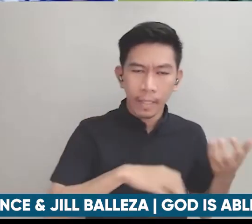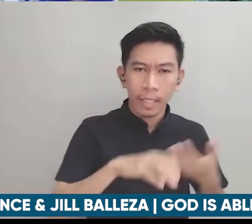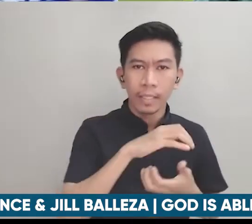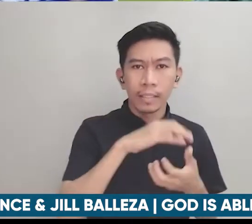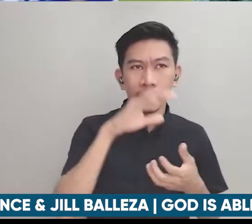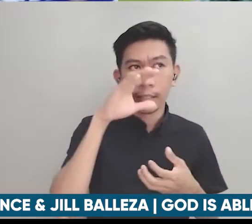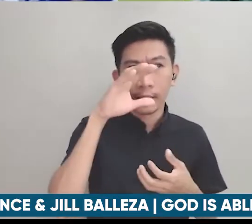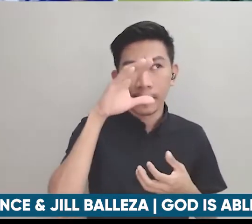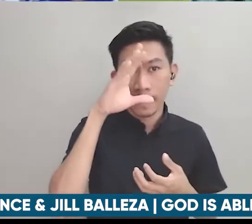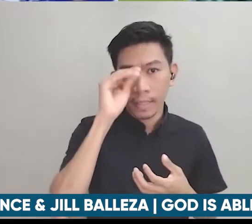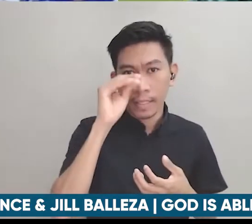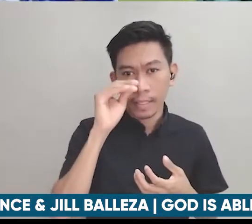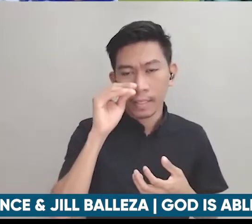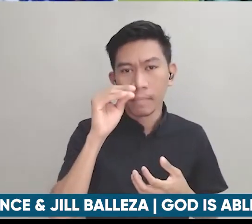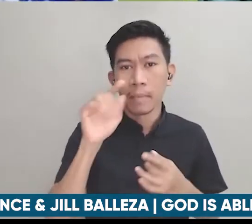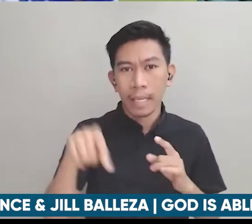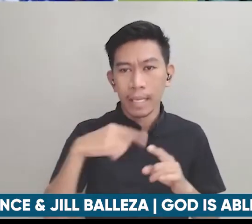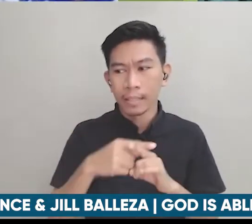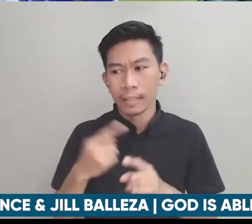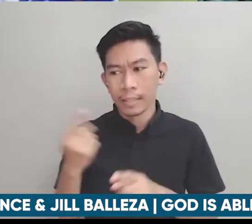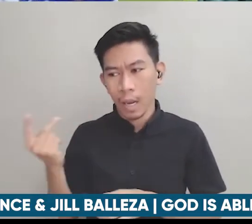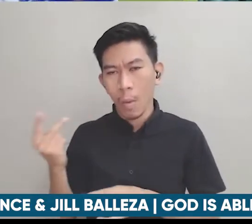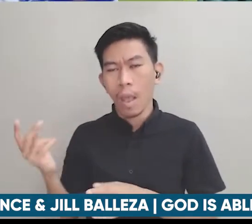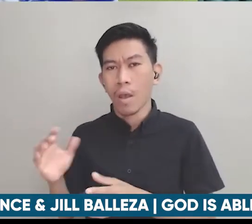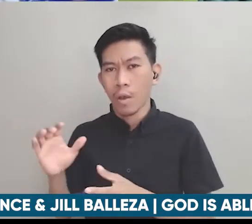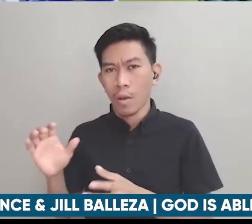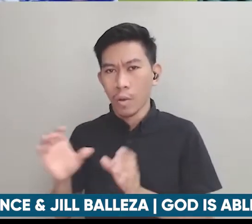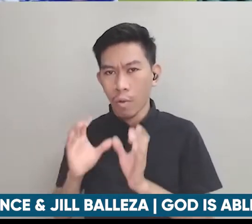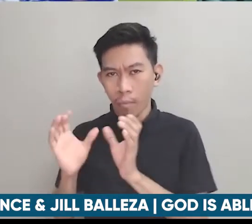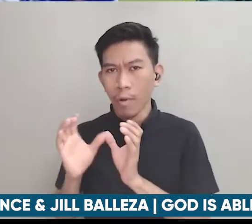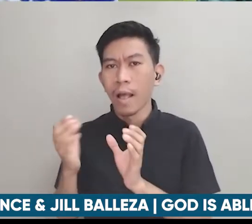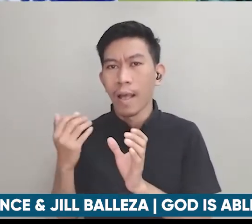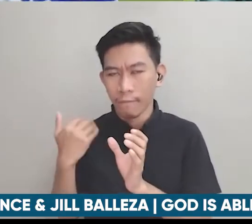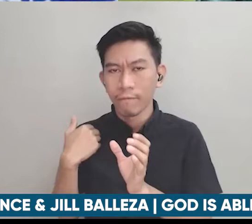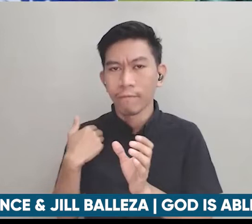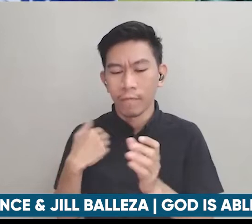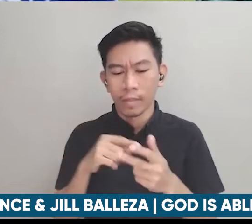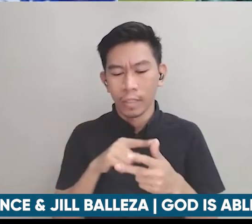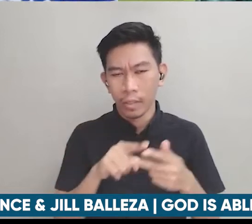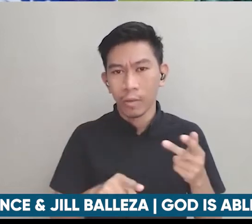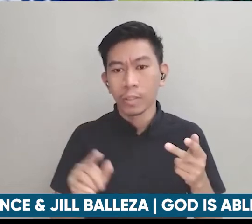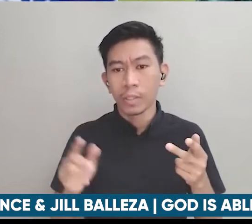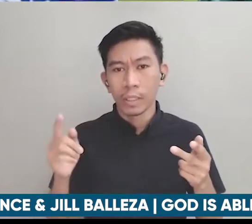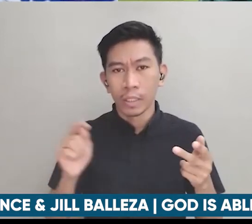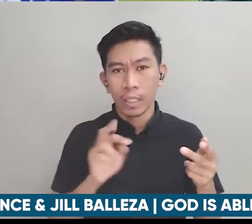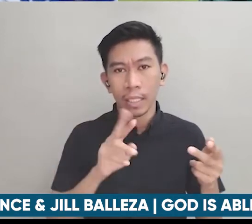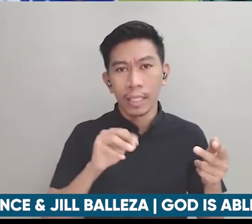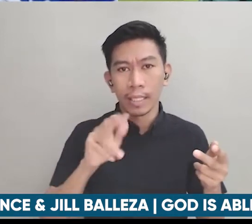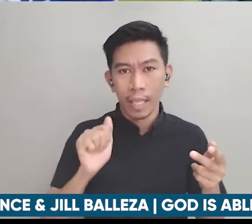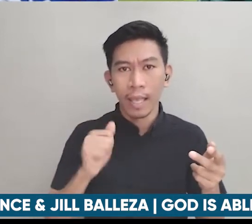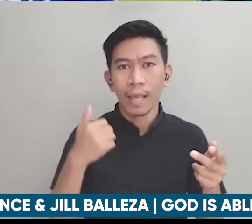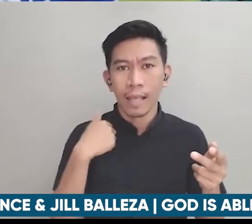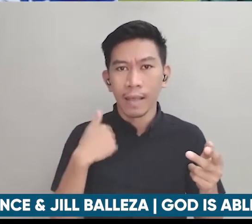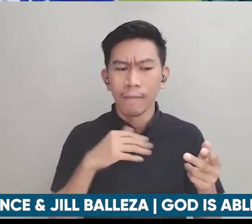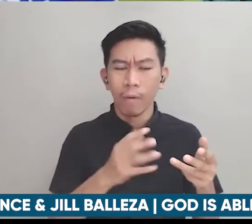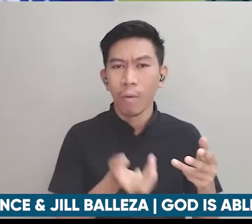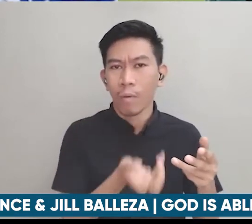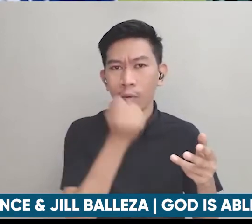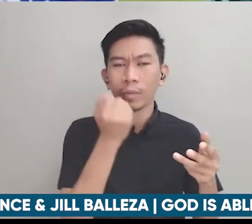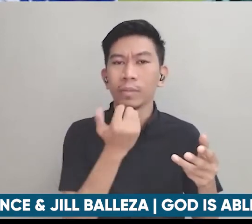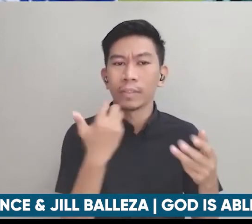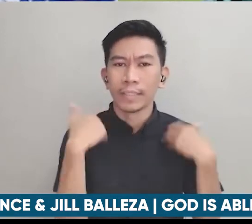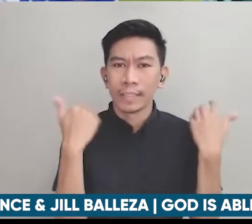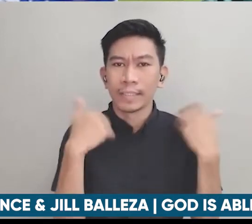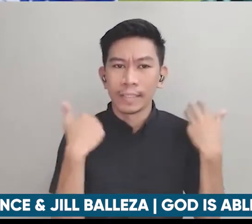dalawa couples and then kay Trina yung youth naman meron siyang sarili niyang discipleship group din and